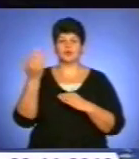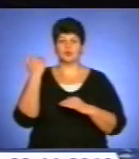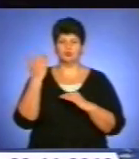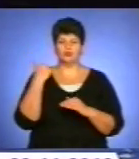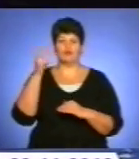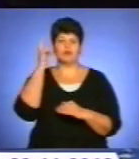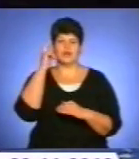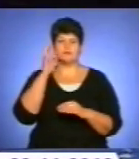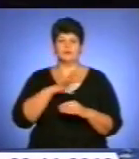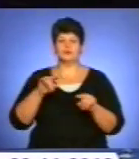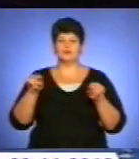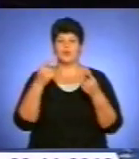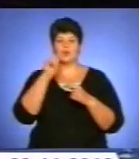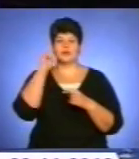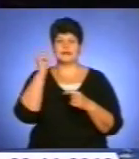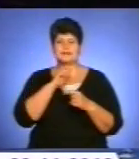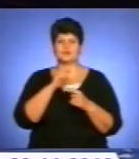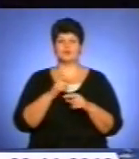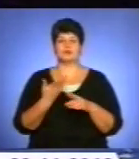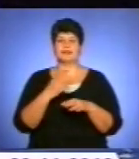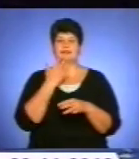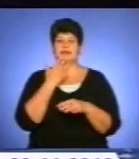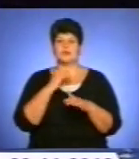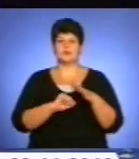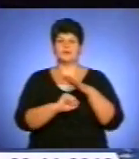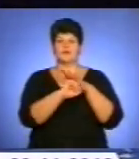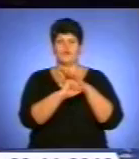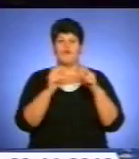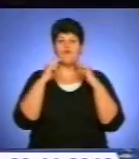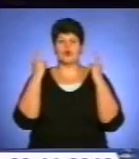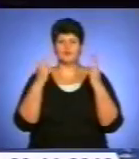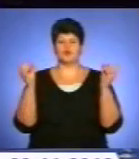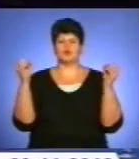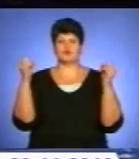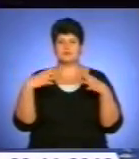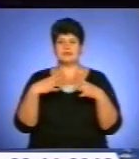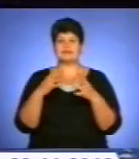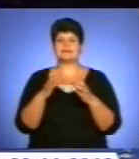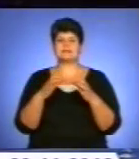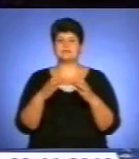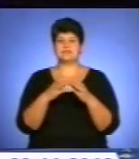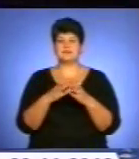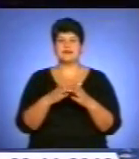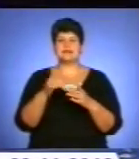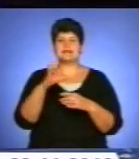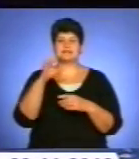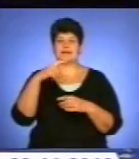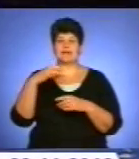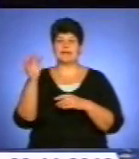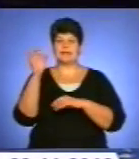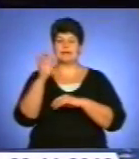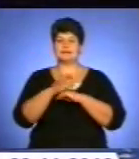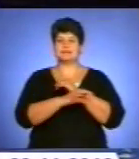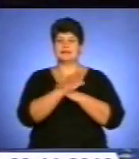конференції було створено Українську національну платформу Форуму Суспільства Східного Партнерства. Така структура покликана надати